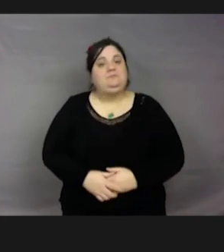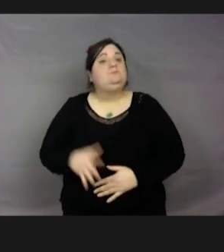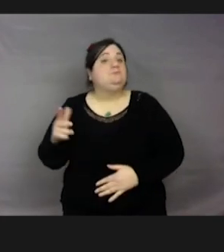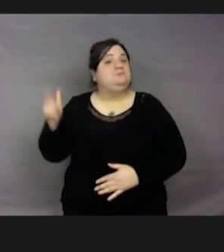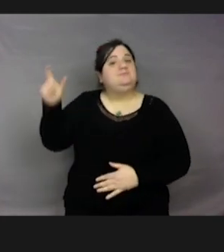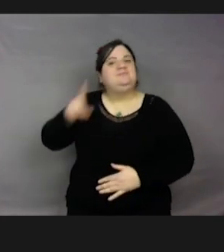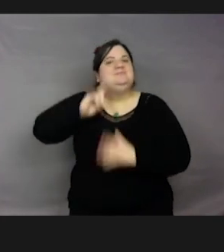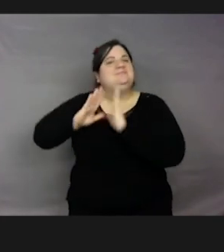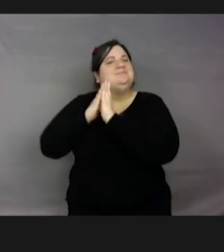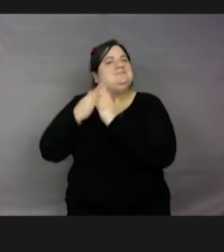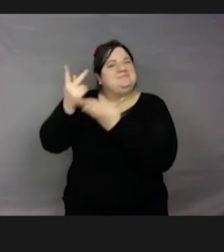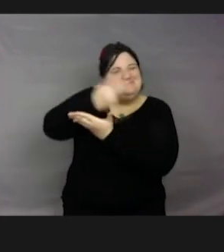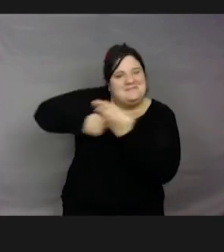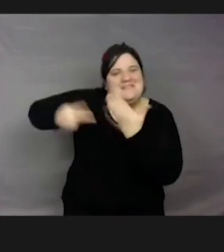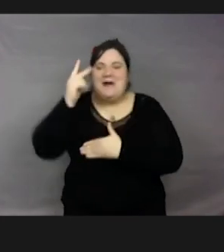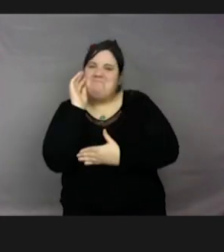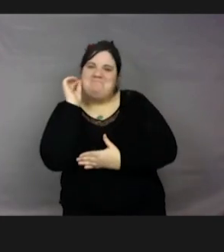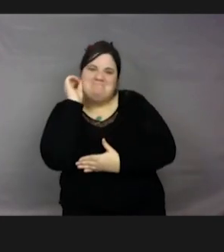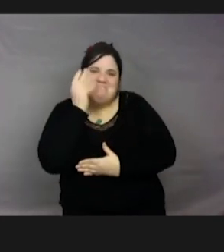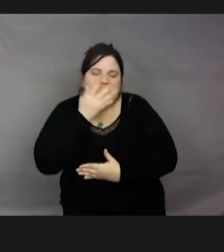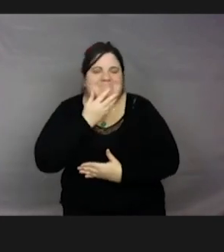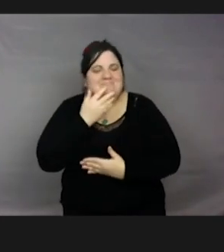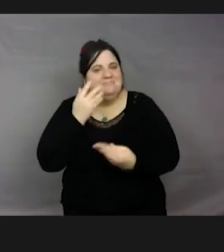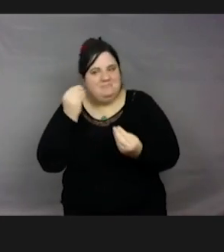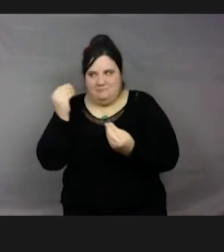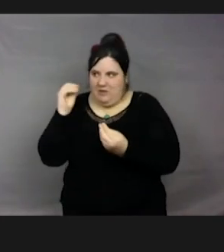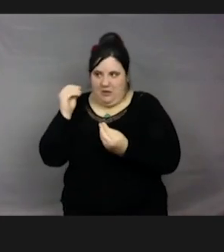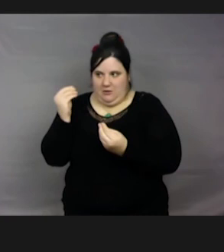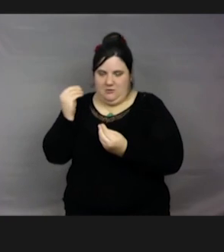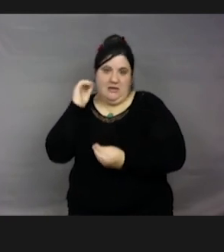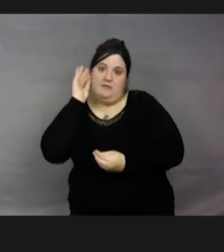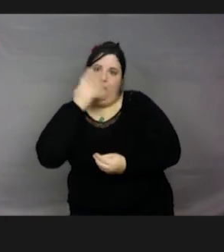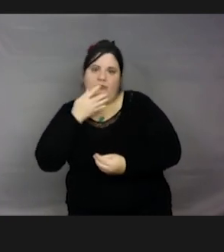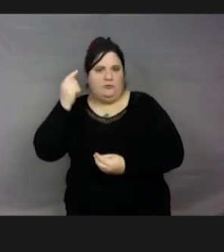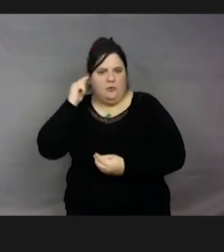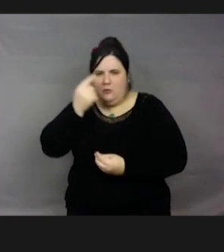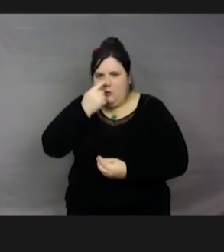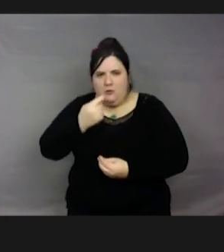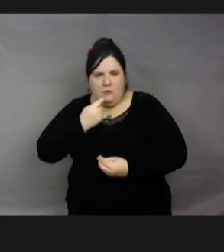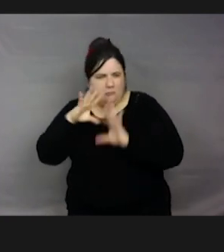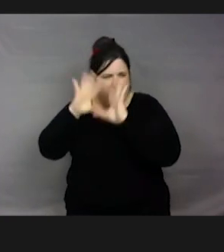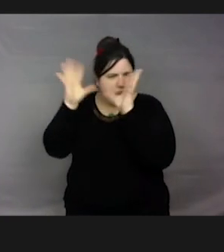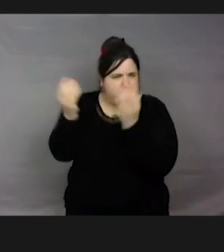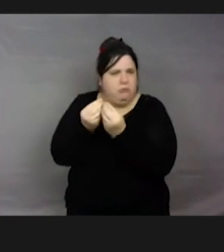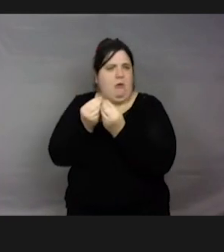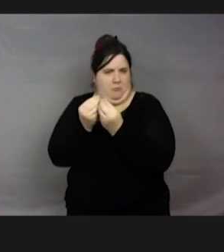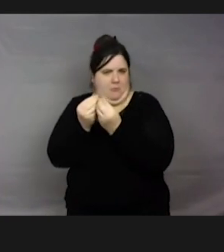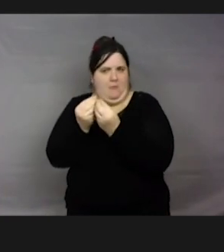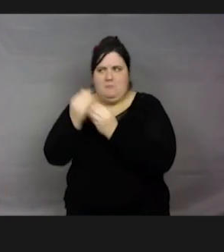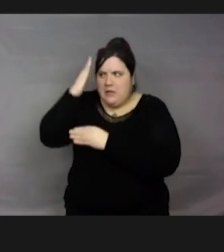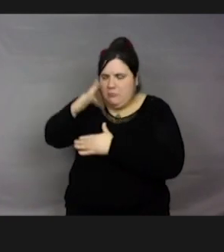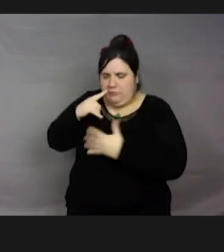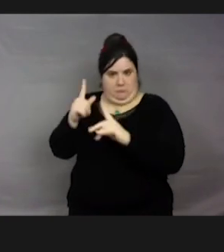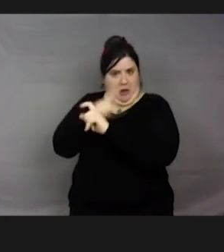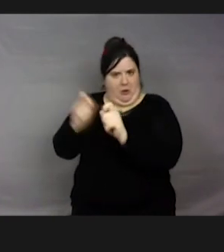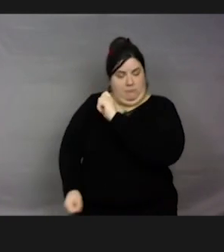cinq sens des animaux et qui ont des sens incroyables, et puis les insectes, avec François Lasserre qui là aussi a écrit un livre très